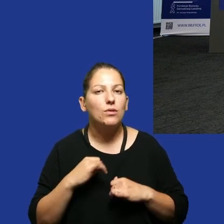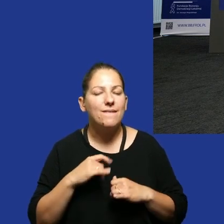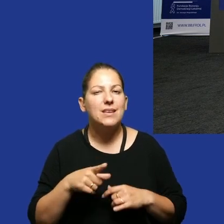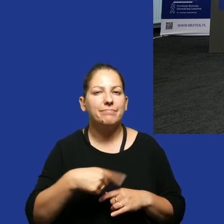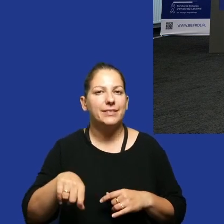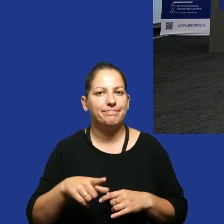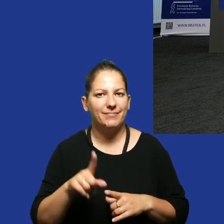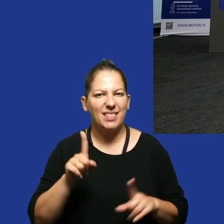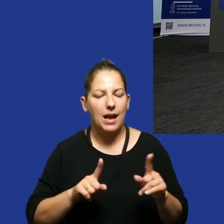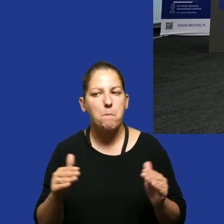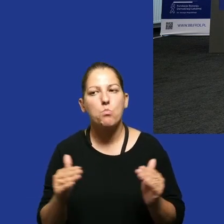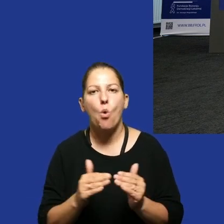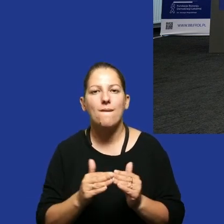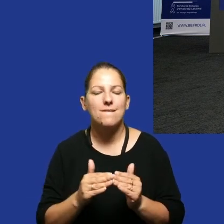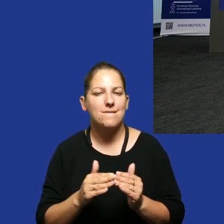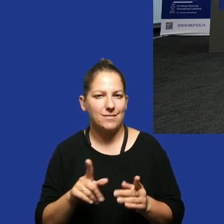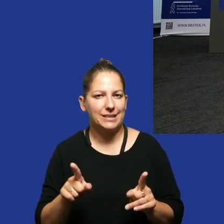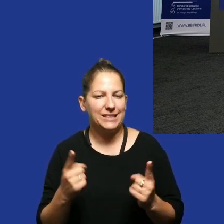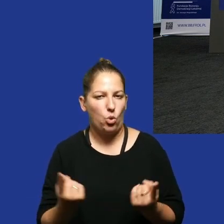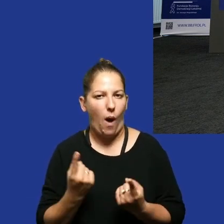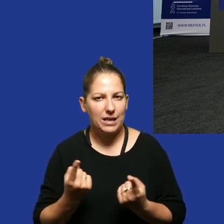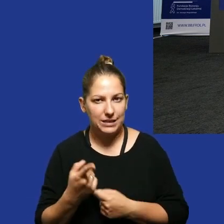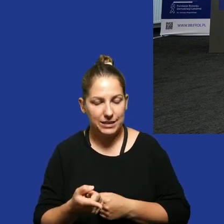jesteście nierzadko w porównywalnej sytuacji.